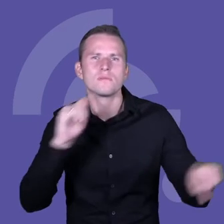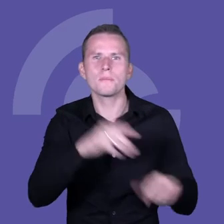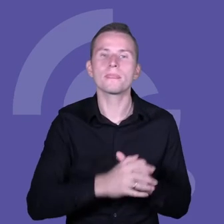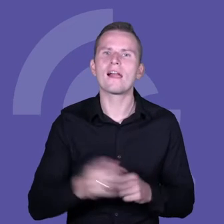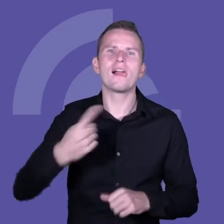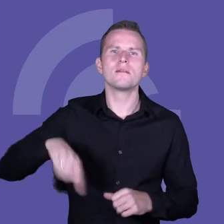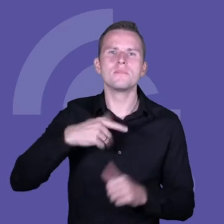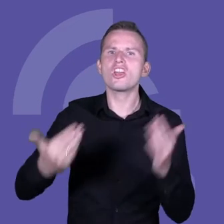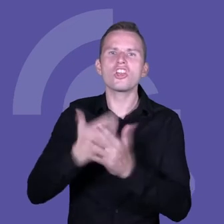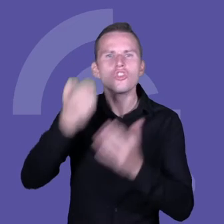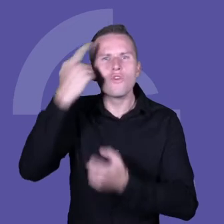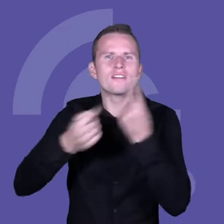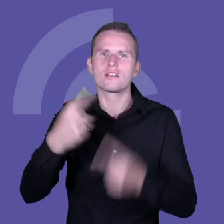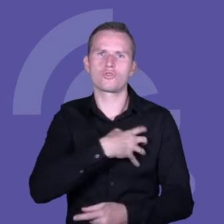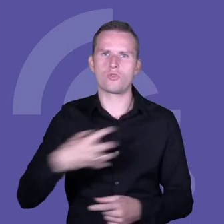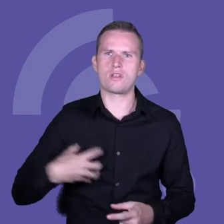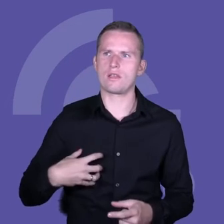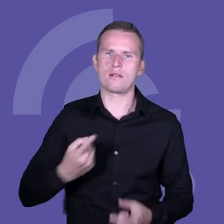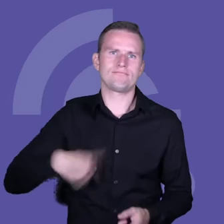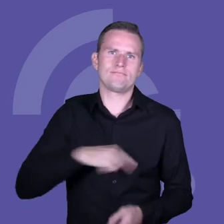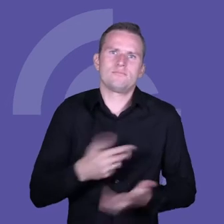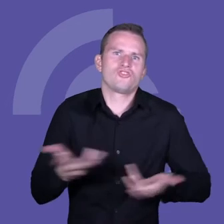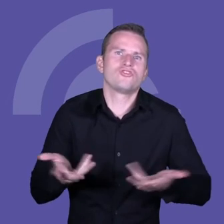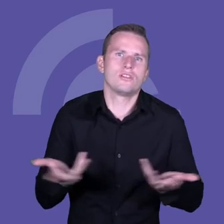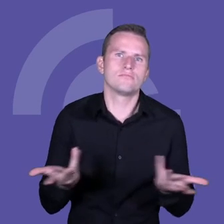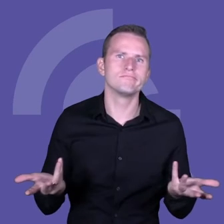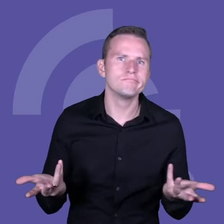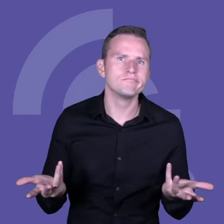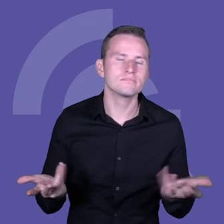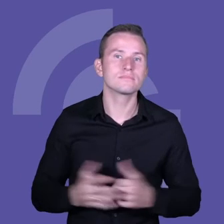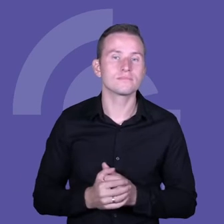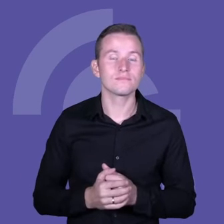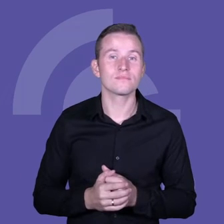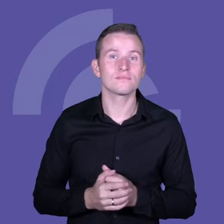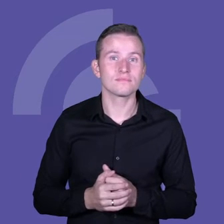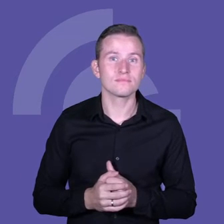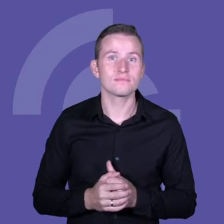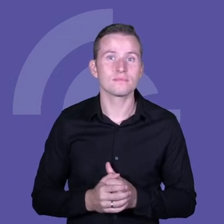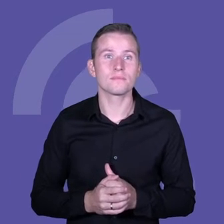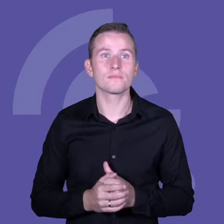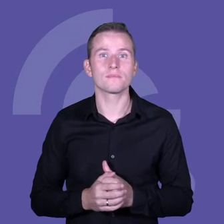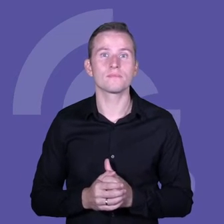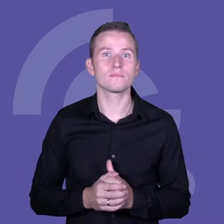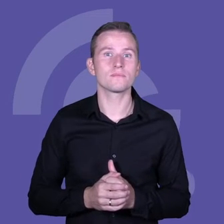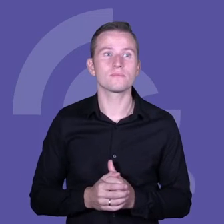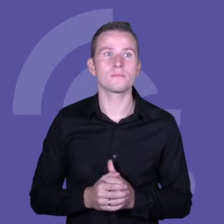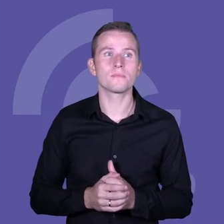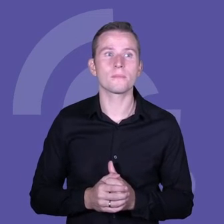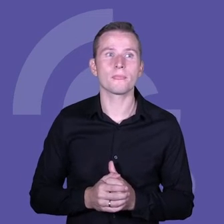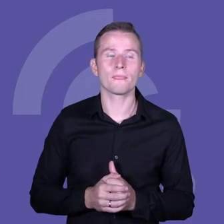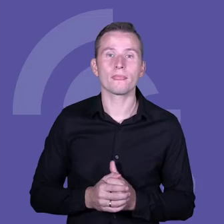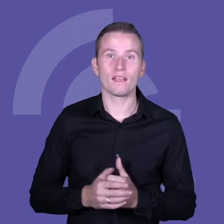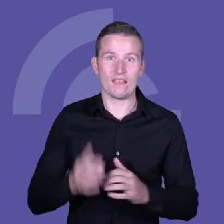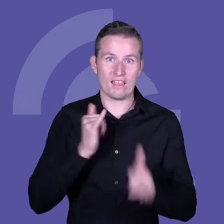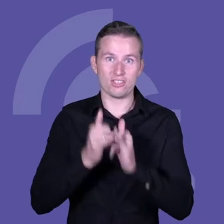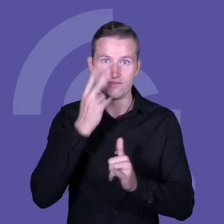innowacyjna gospodarka? No, jeśli tutaj Państwo nie dostrzegają, to strzałka pokazuje. No, jeśli spojrzymy na